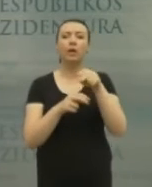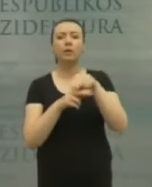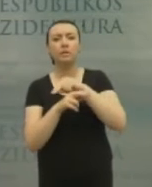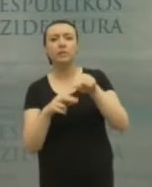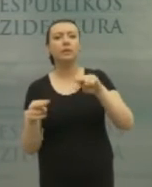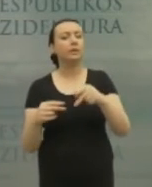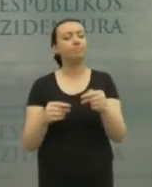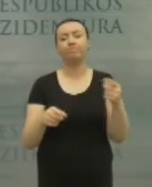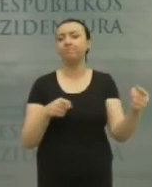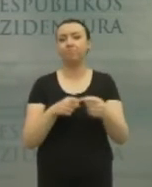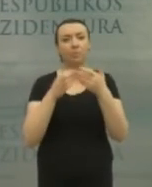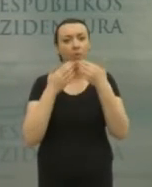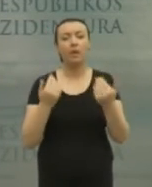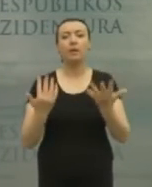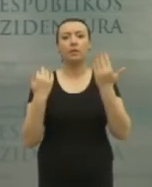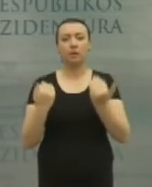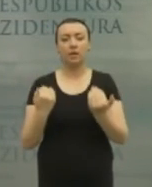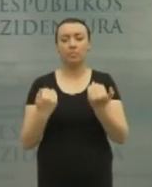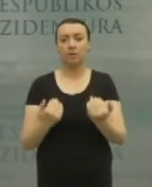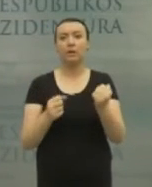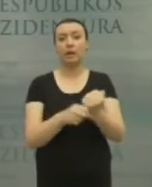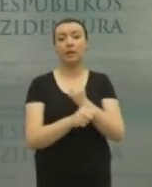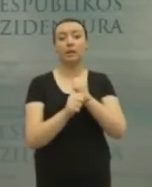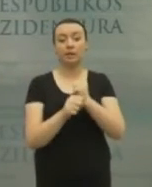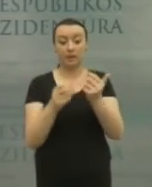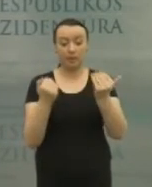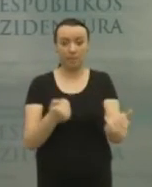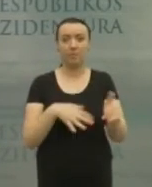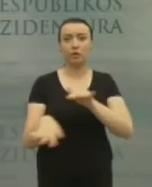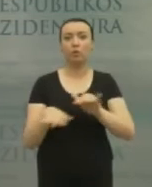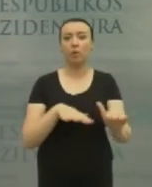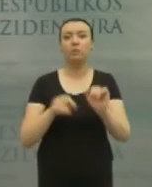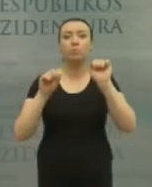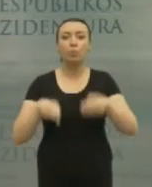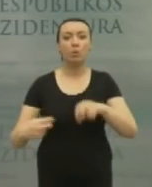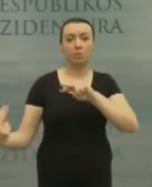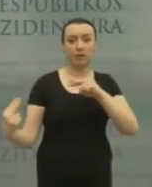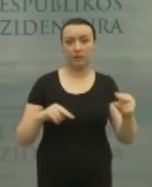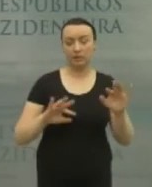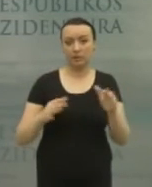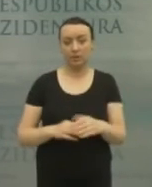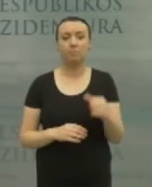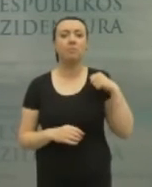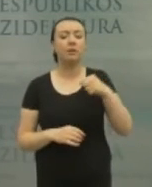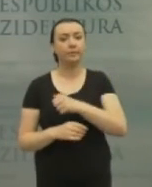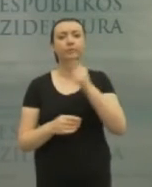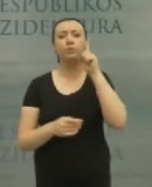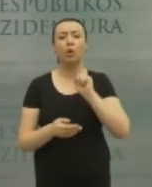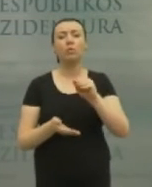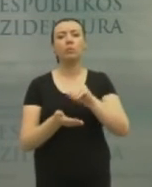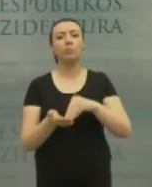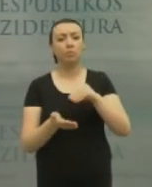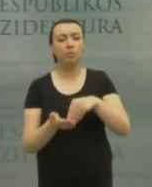kitaip. Manau, kad dabar reikia svarstyti tai, ką dabar turime daryti ir ką galbūt turime daryti kitaip. ir esu labai dėkinga